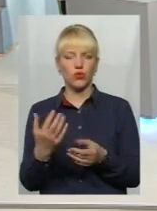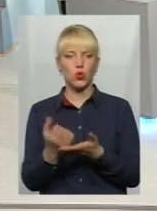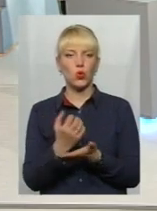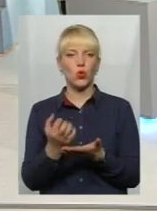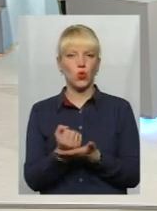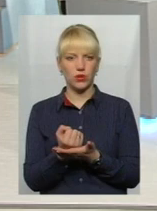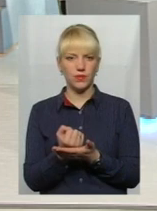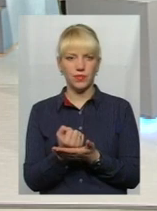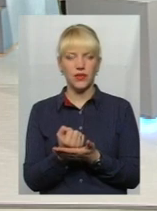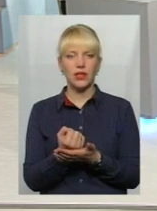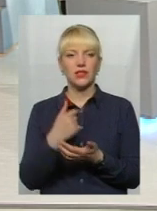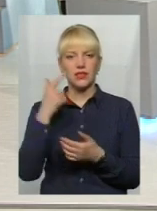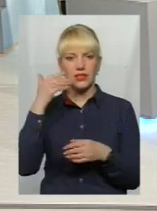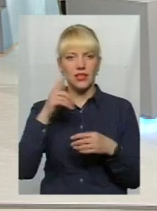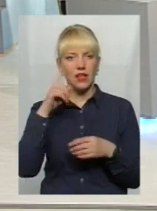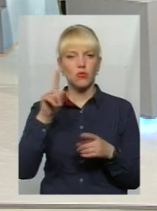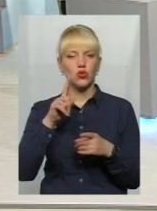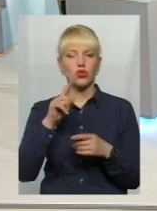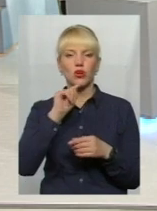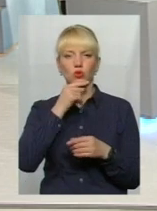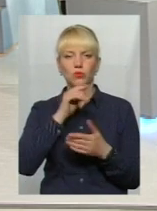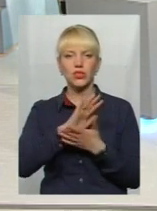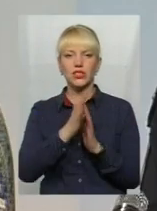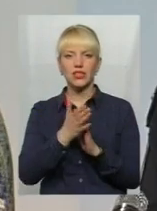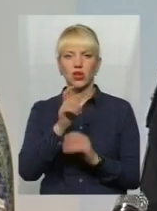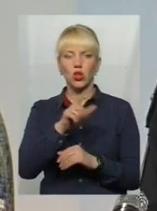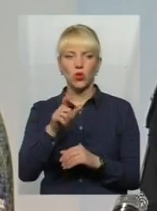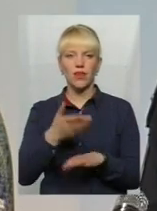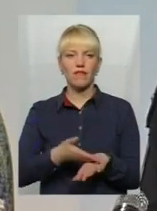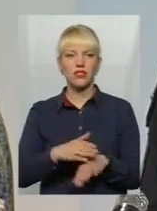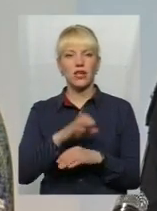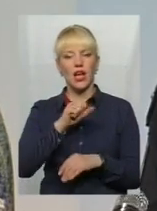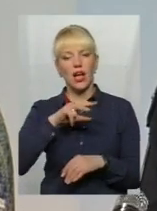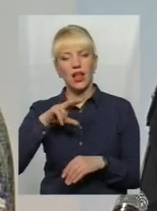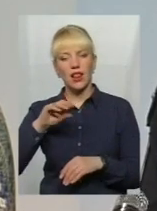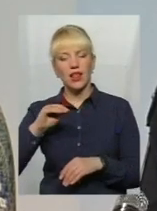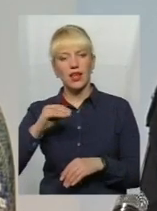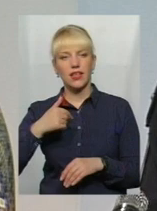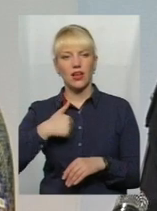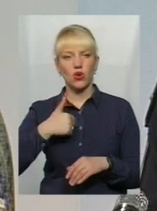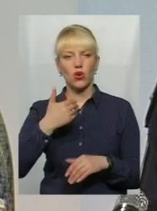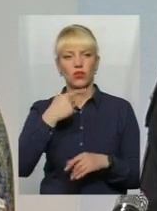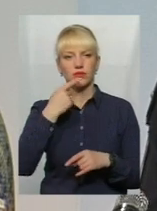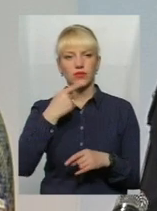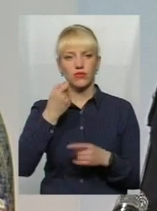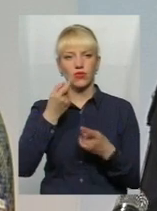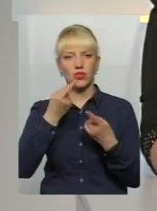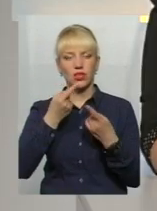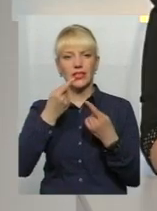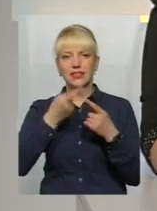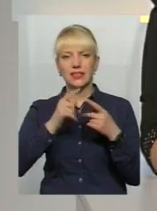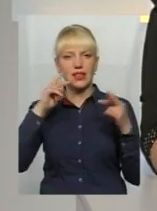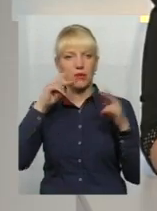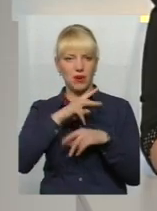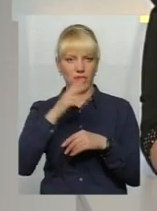економічний стан досить важкий, але я хотів би наших телеглядачів переконати трішечки в хибності такої